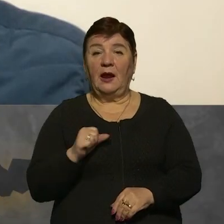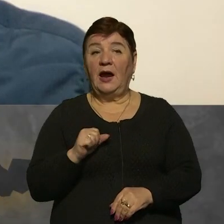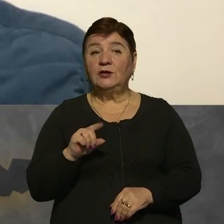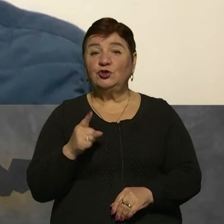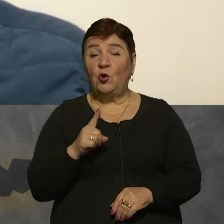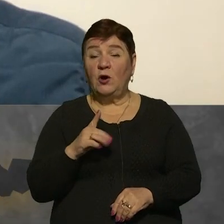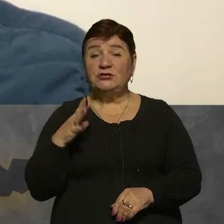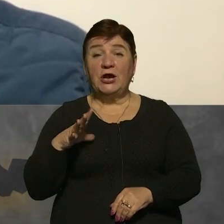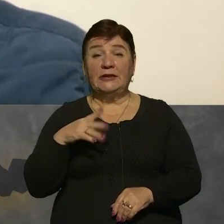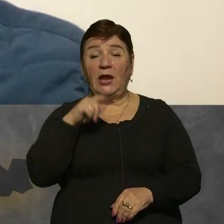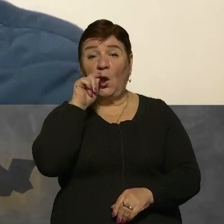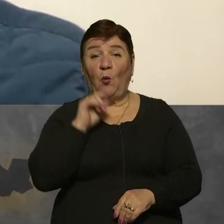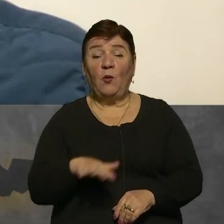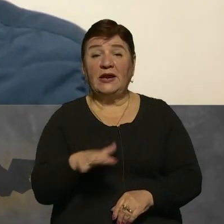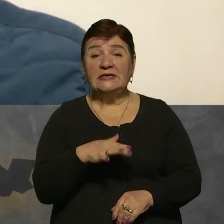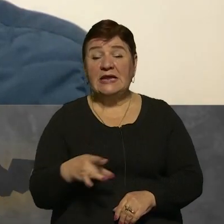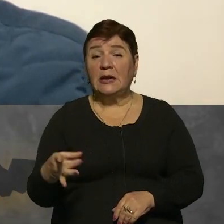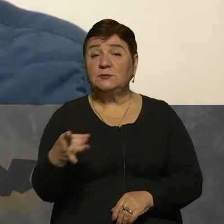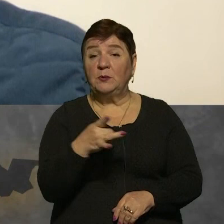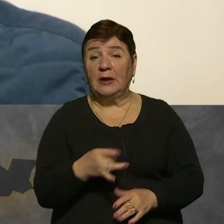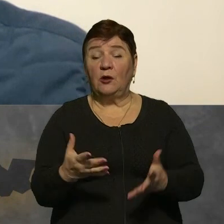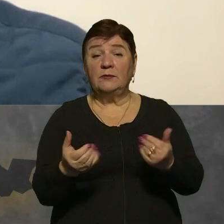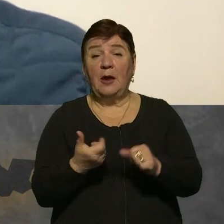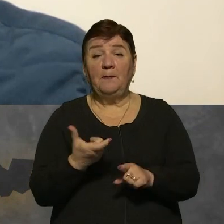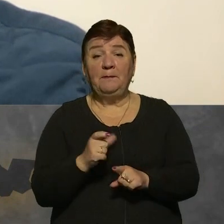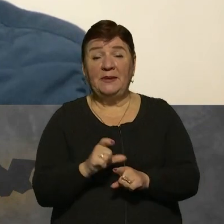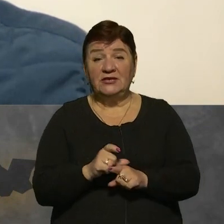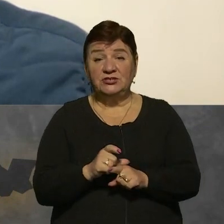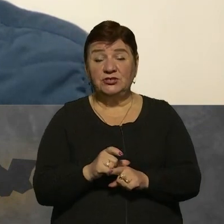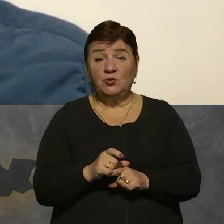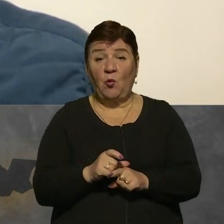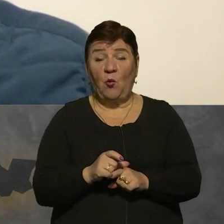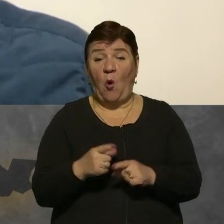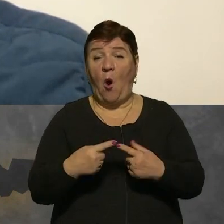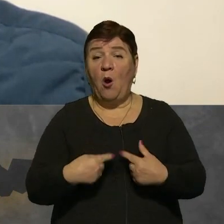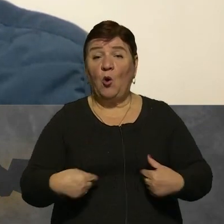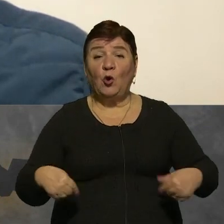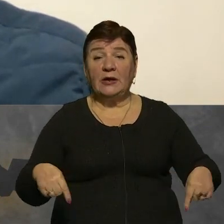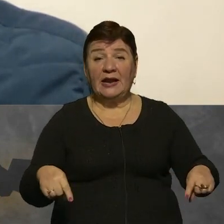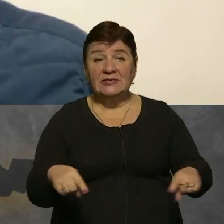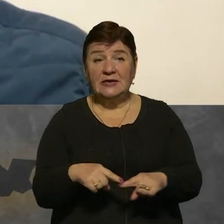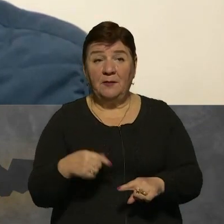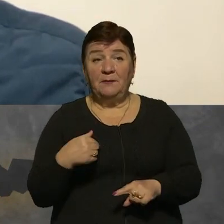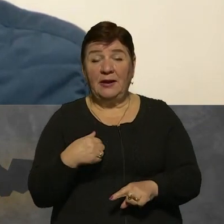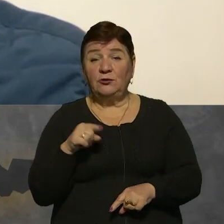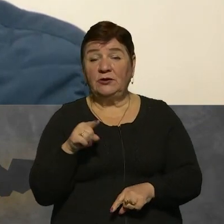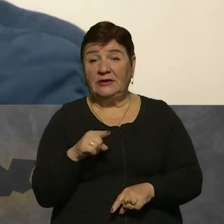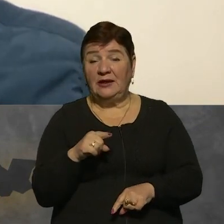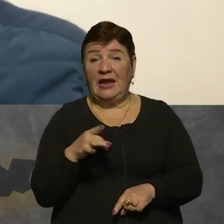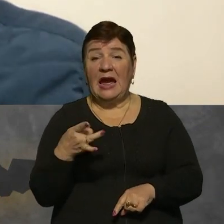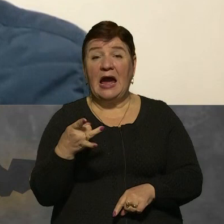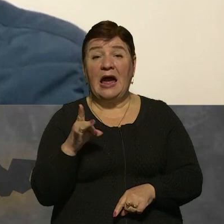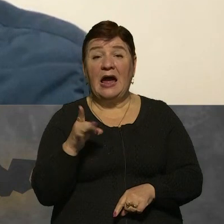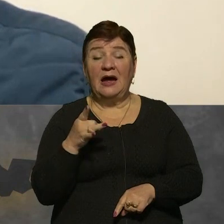чекати Україні, якщо республіканці зрештою отримують більшість у Конгресі? Тобто тоді республіканців переагітуємо.